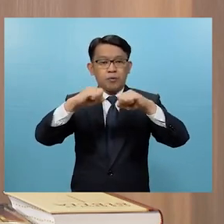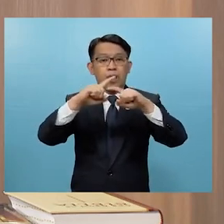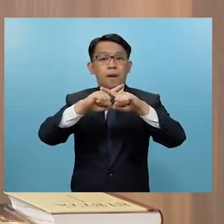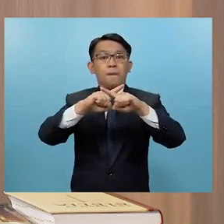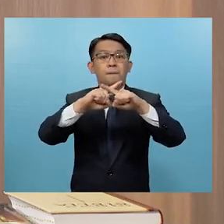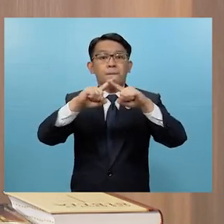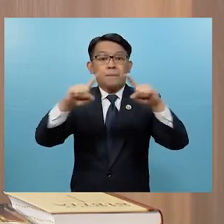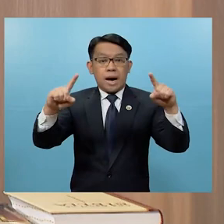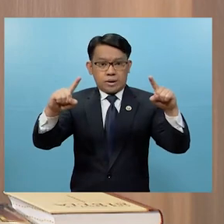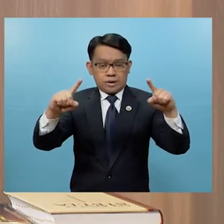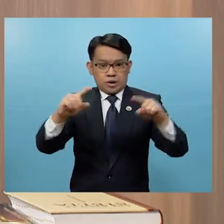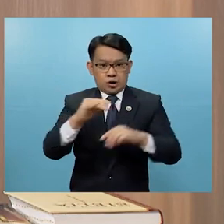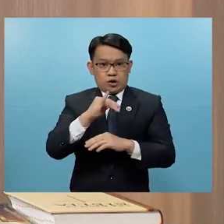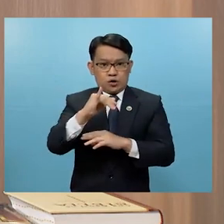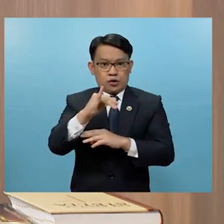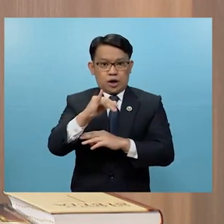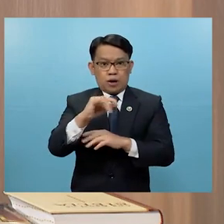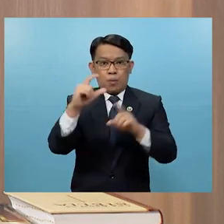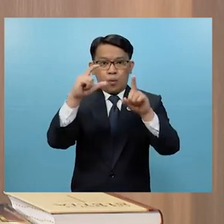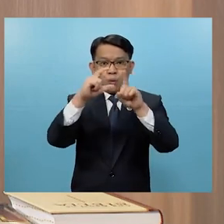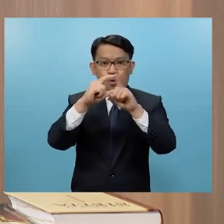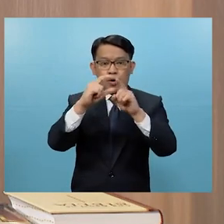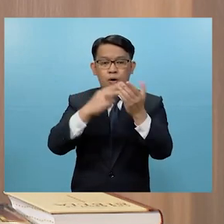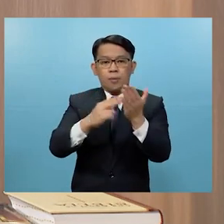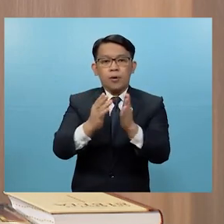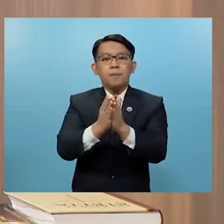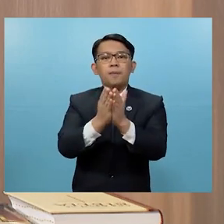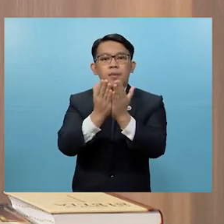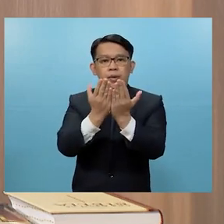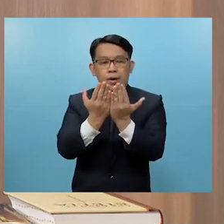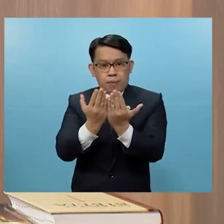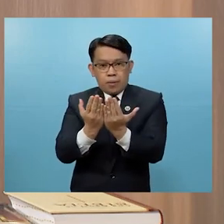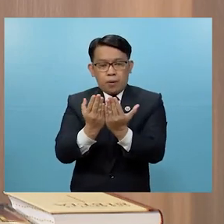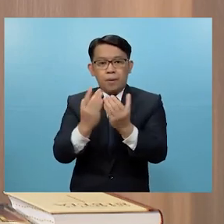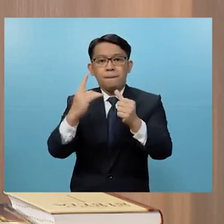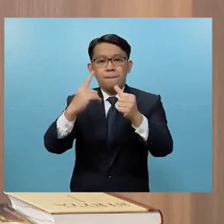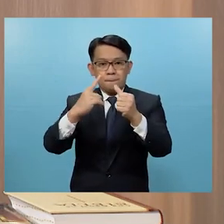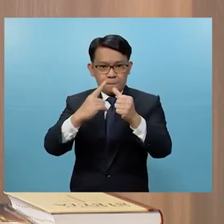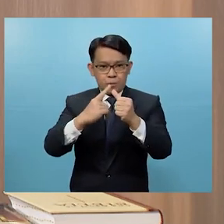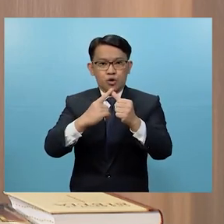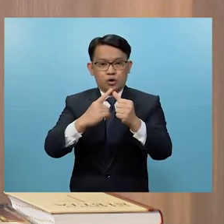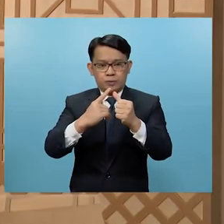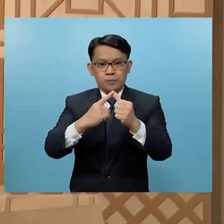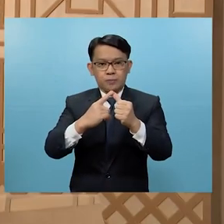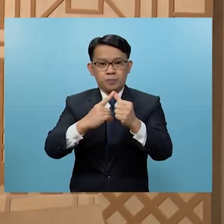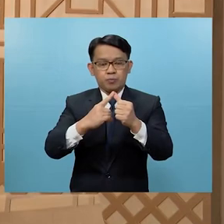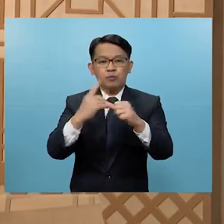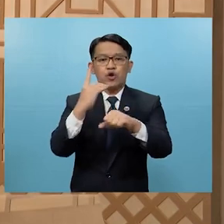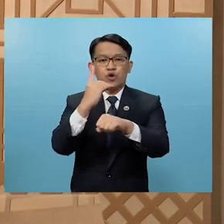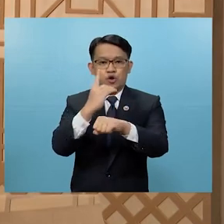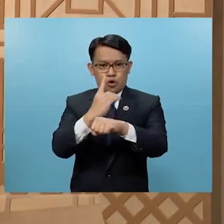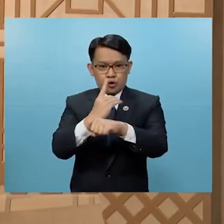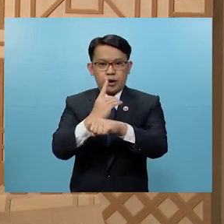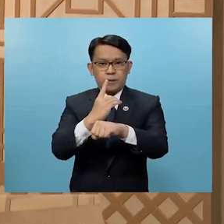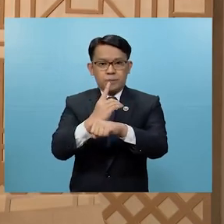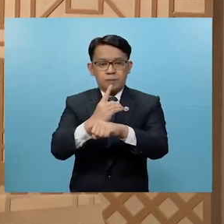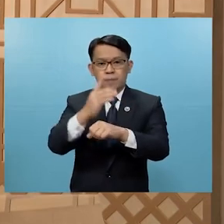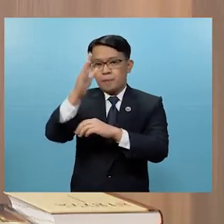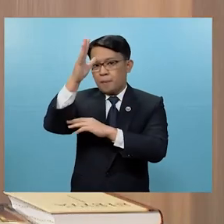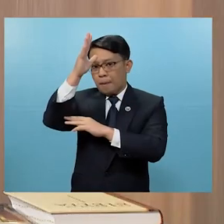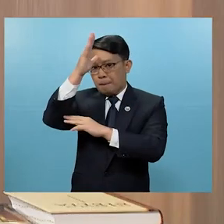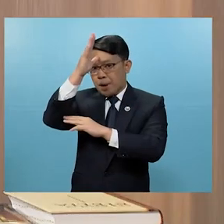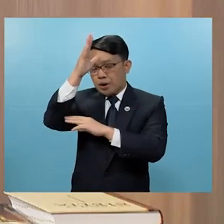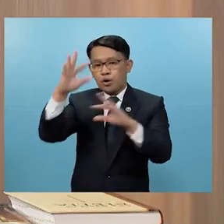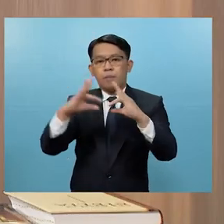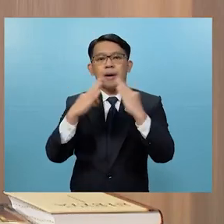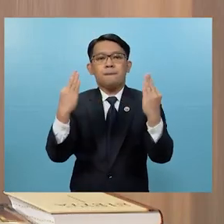Subalit, tulad nga po ng aral ng Bibya, ay pangunahin na pananagutan ng ama ng